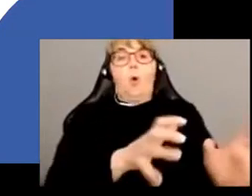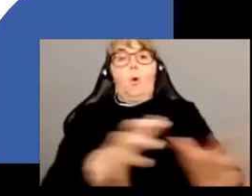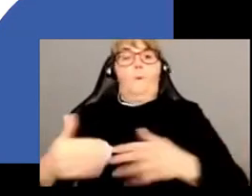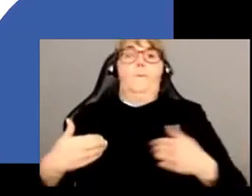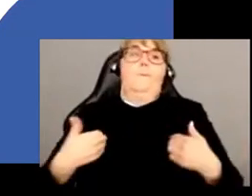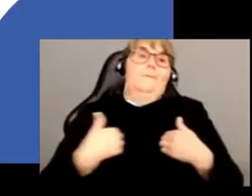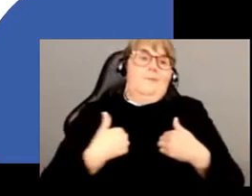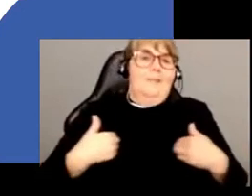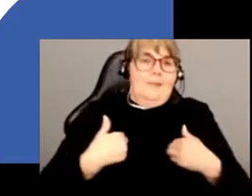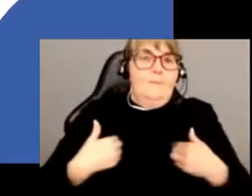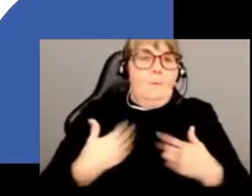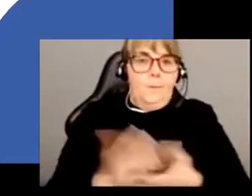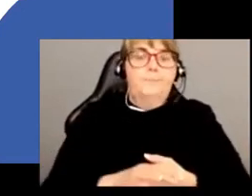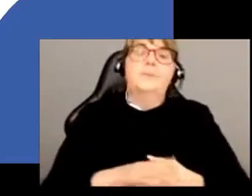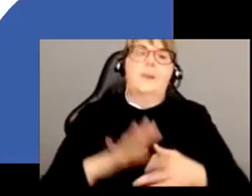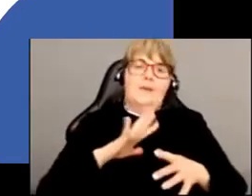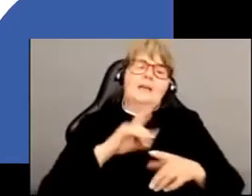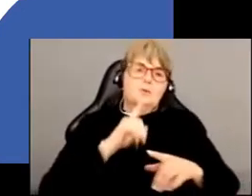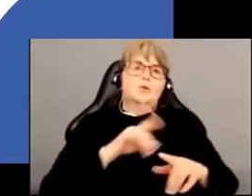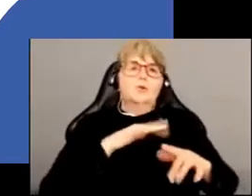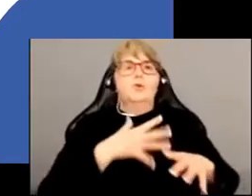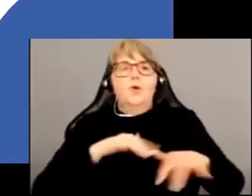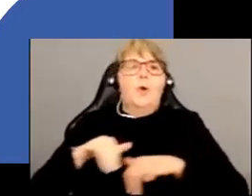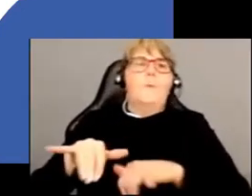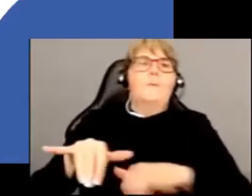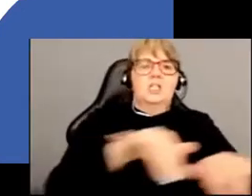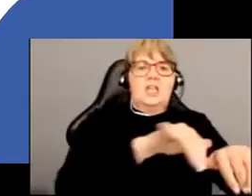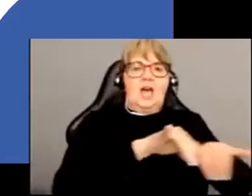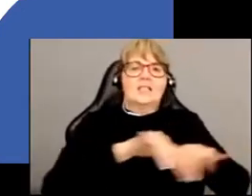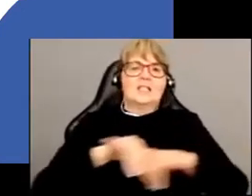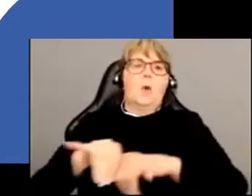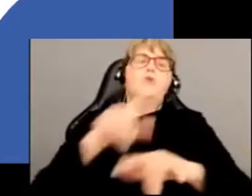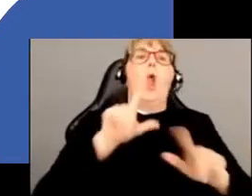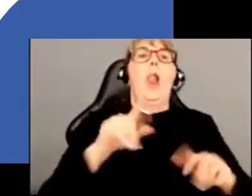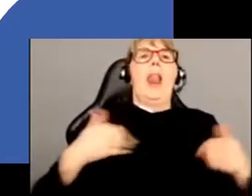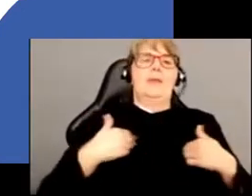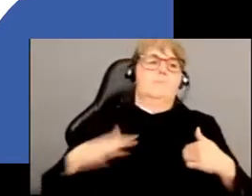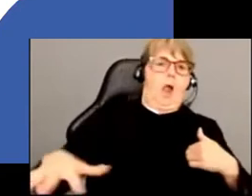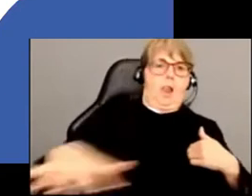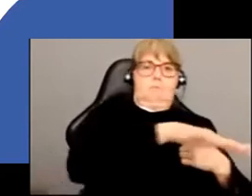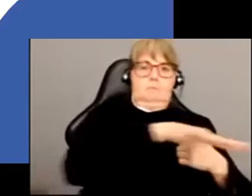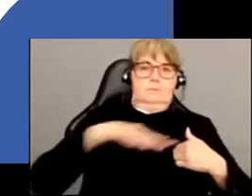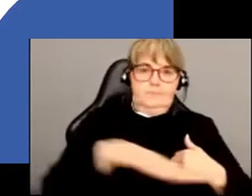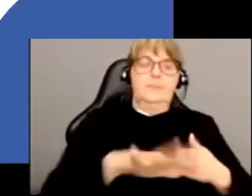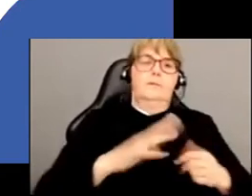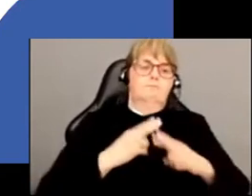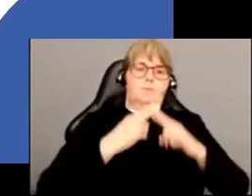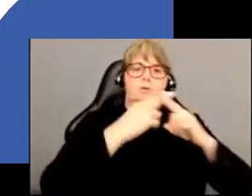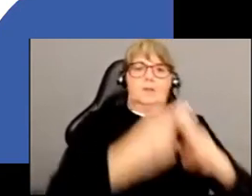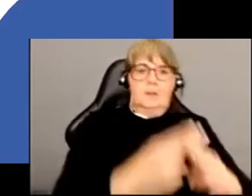il y a souvent effectivement une homogénéisation fautive puisqu'on va parler de l'animal et cette simple désignation